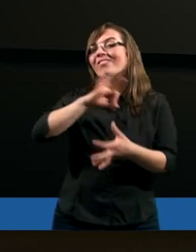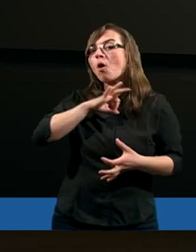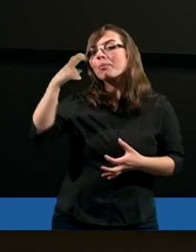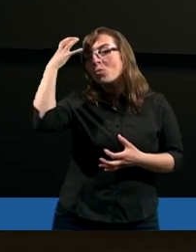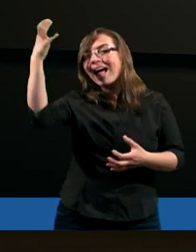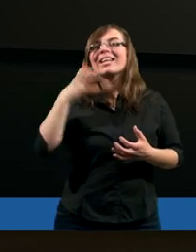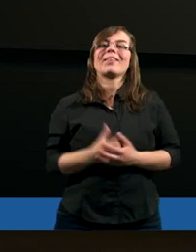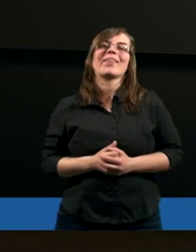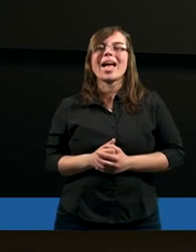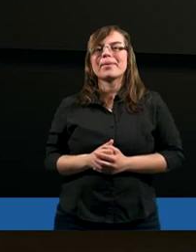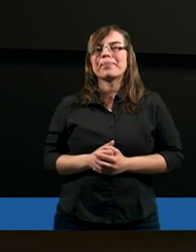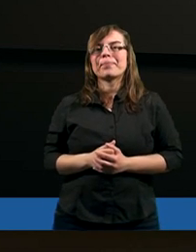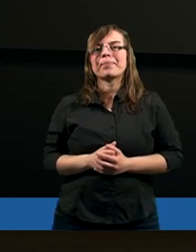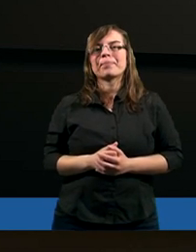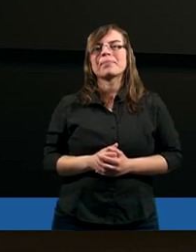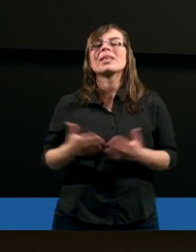swoim Królestwie.